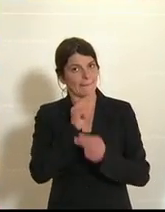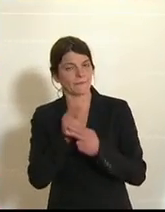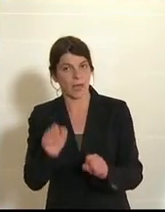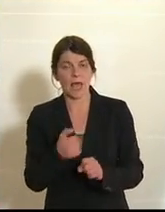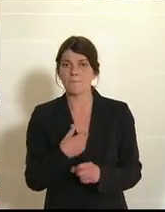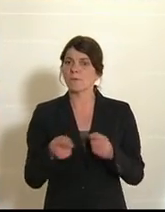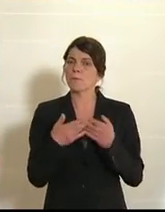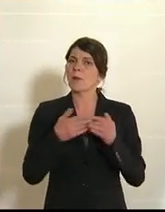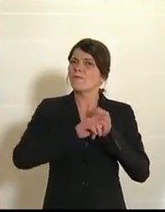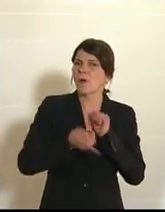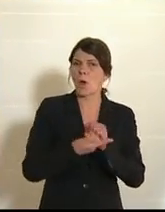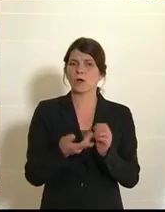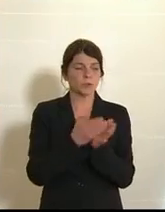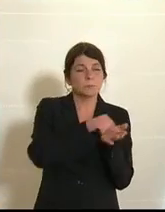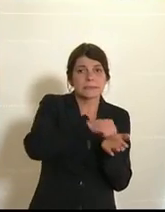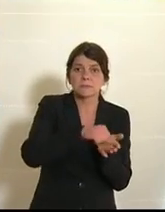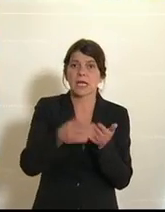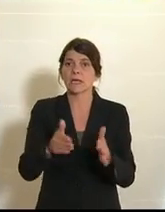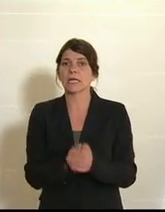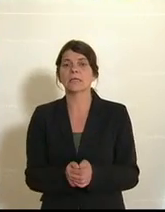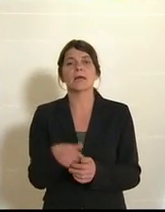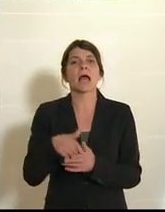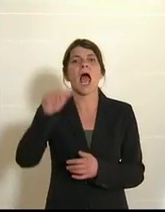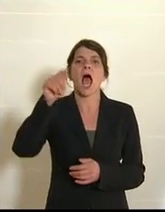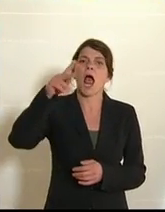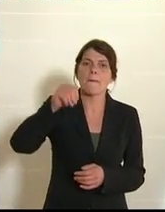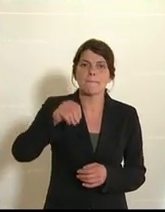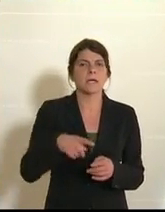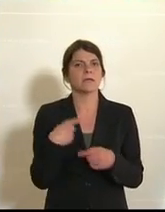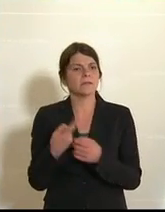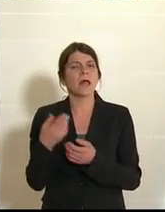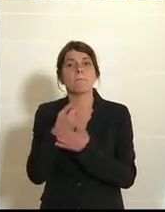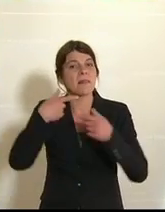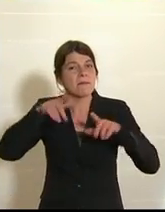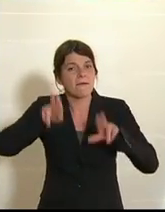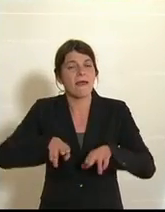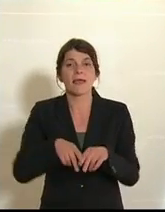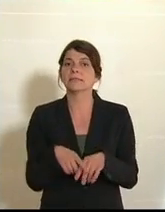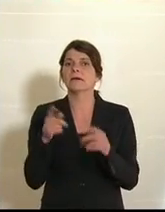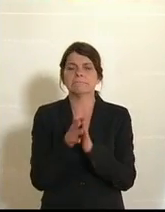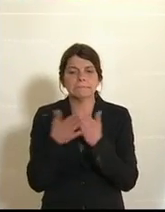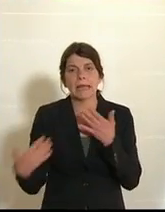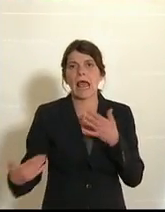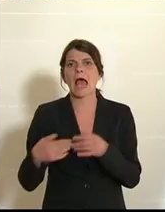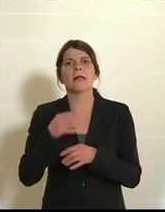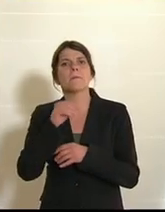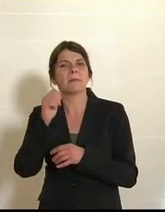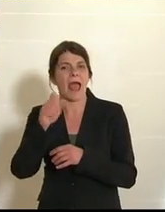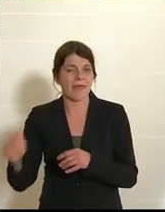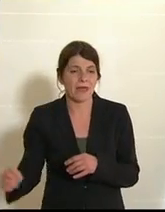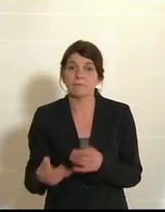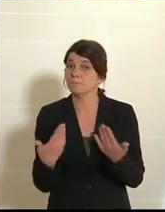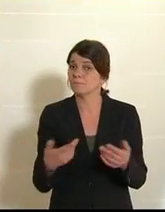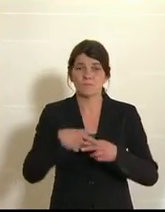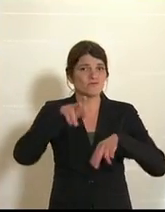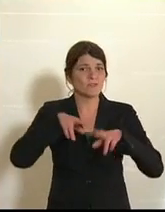mit Fonds. Da wurde auch ausgezahlt, sei es die AKM, sei es die Bildrecht, sei es die Literarmechaner. Es würde der